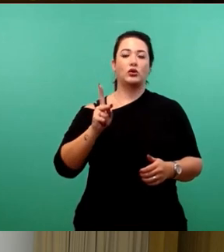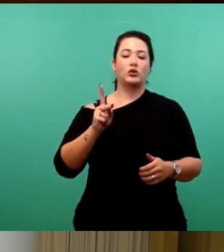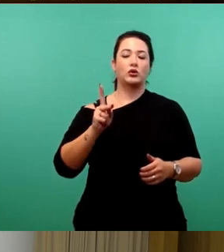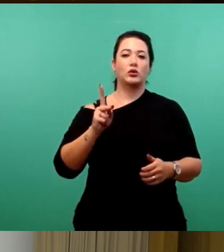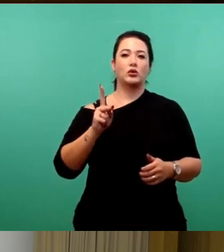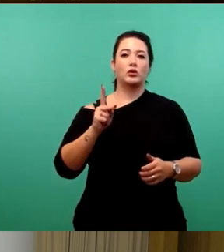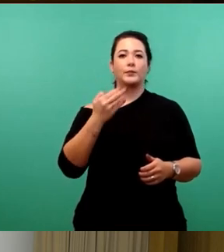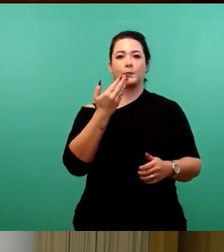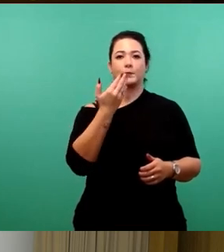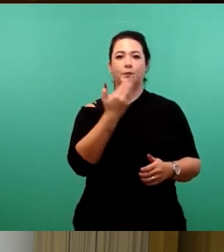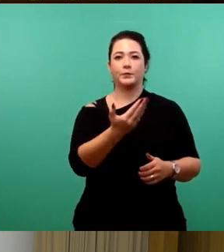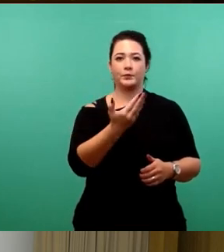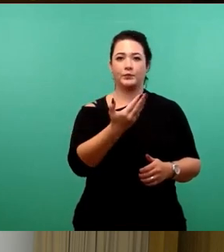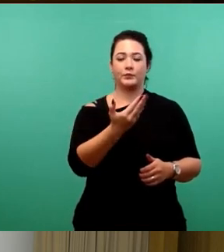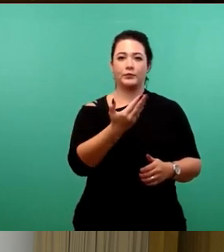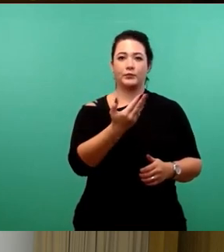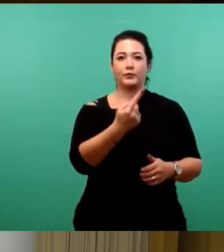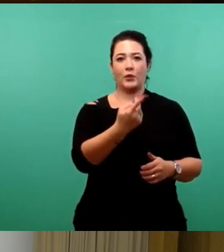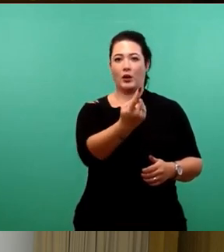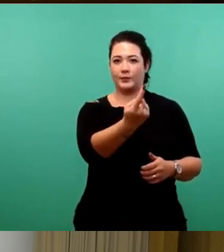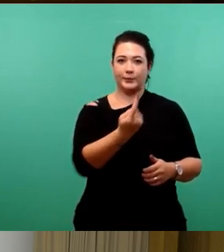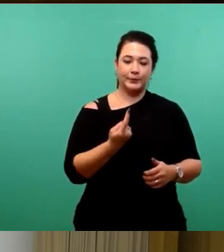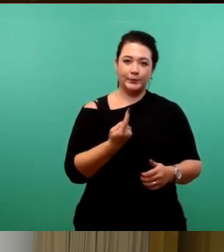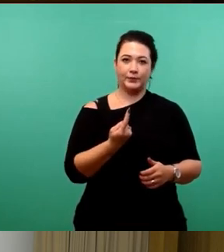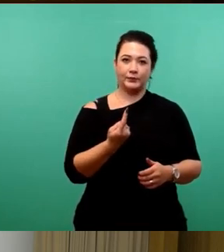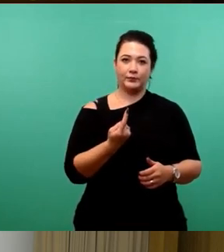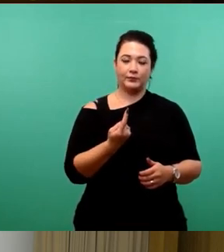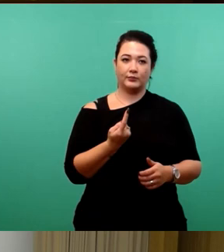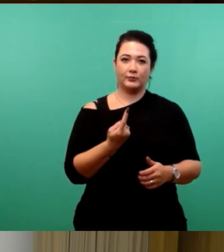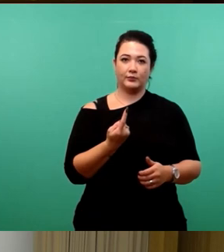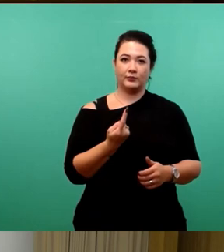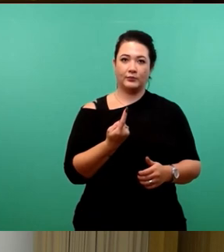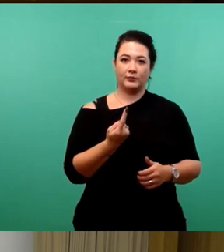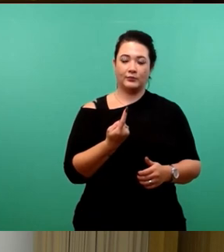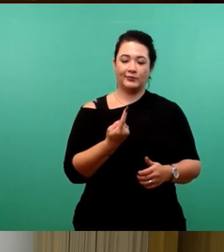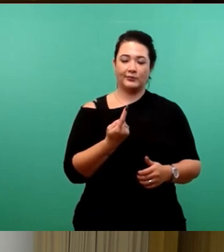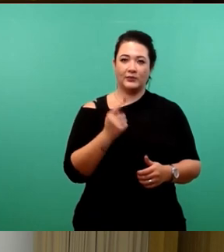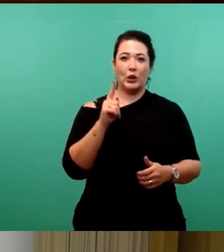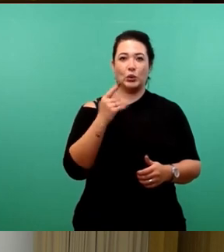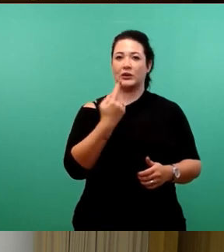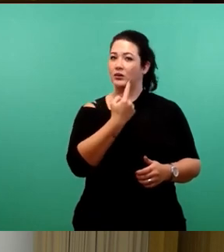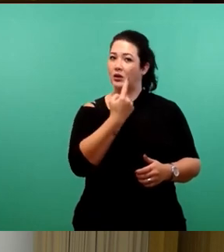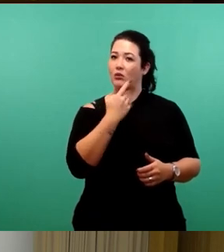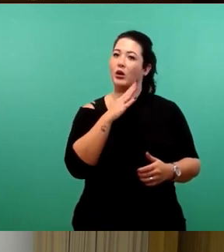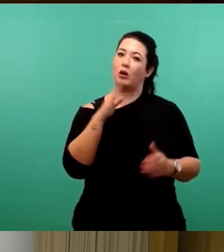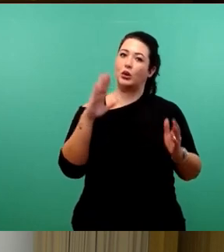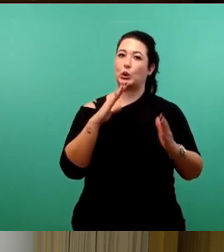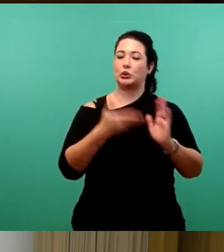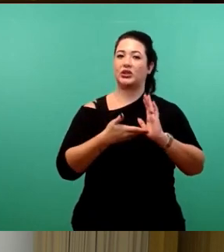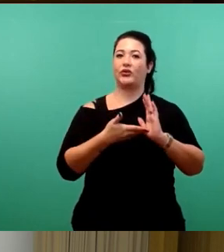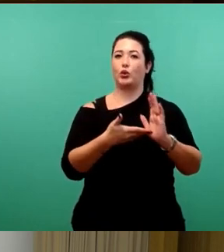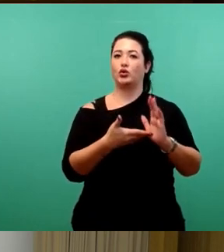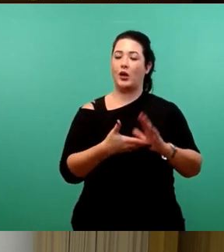zu uns kommen und sich noch einmal